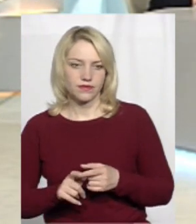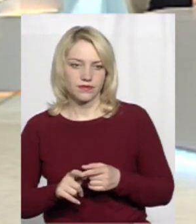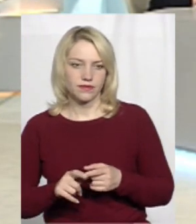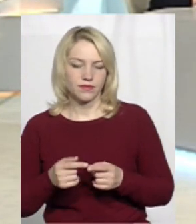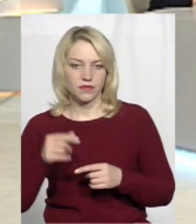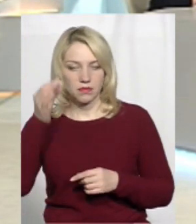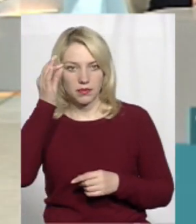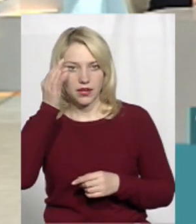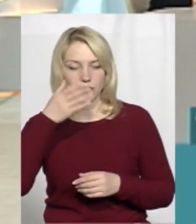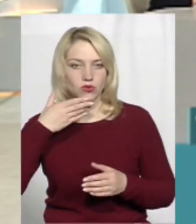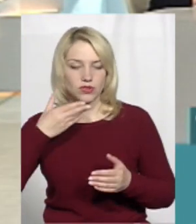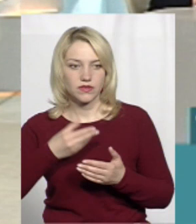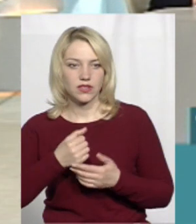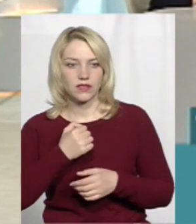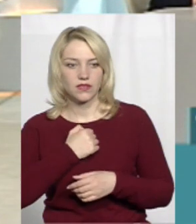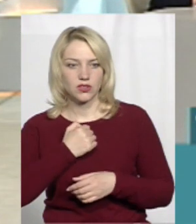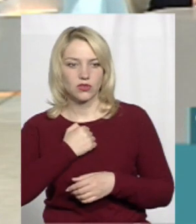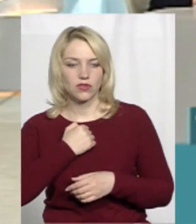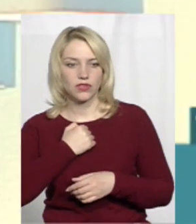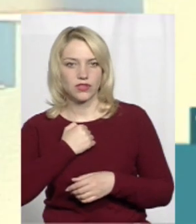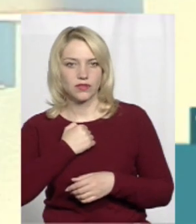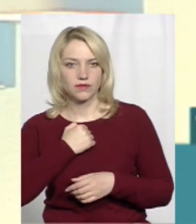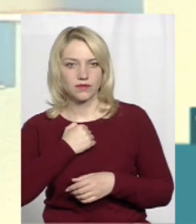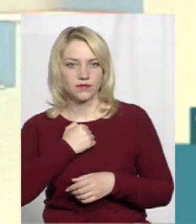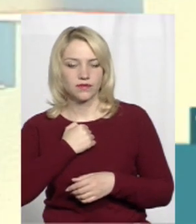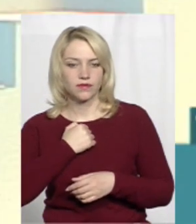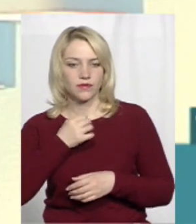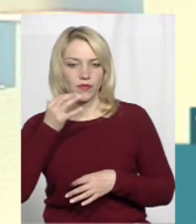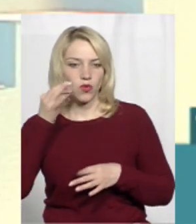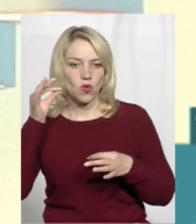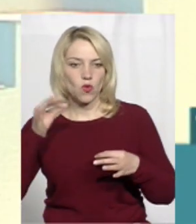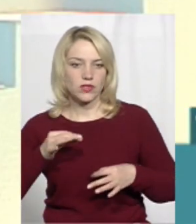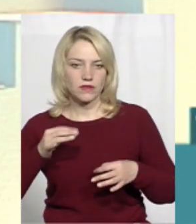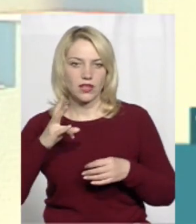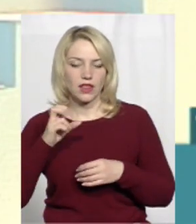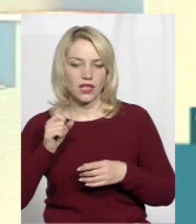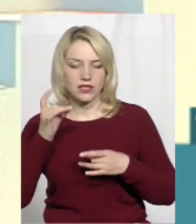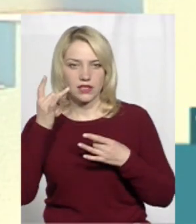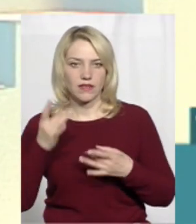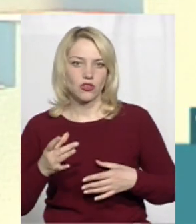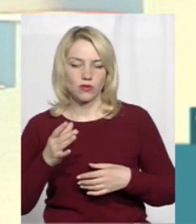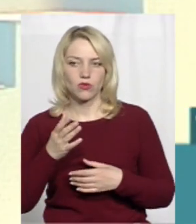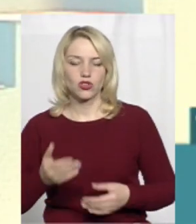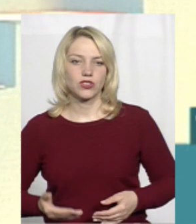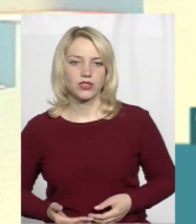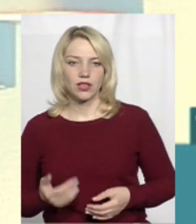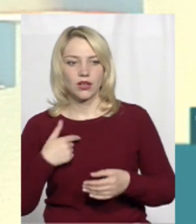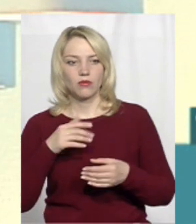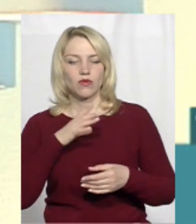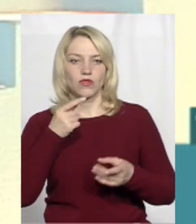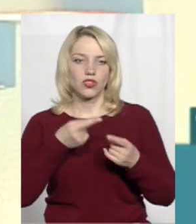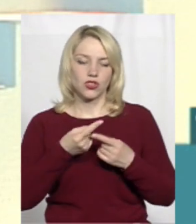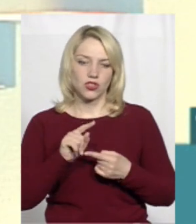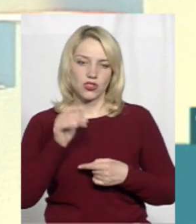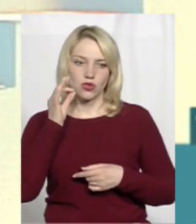Пригадую свій військовий, давній військовий досвід. У цивільному житті я здобув інший досвід,